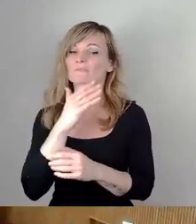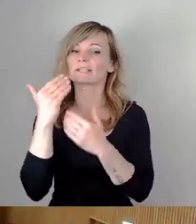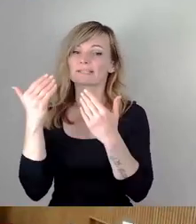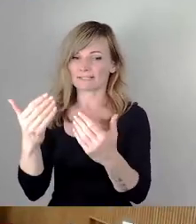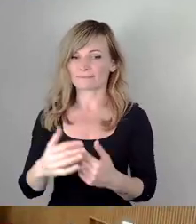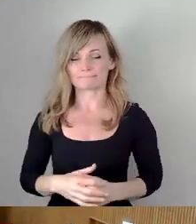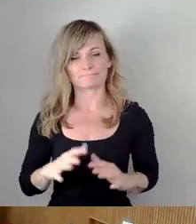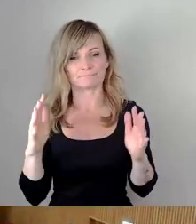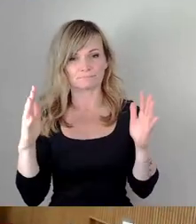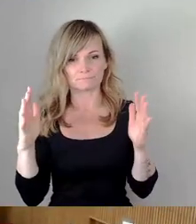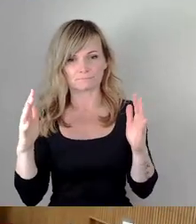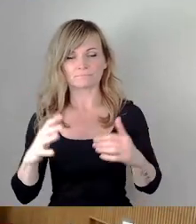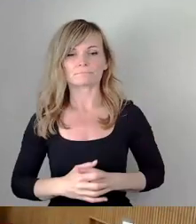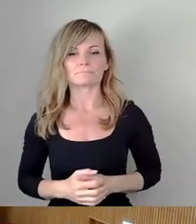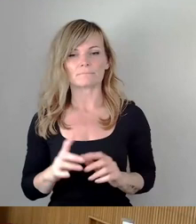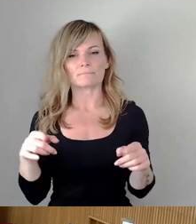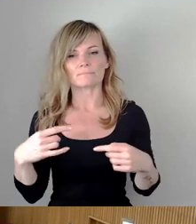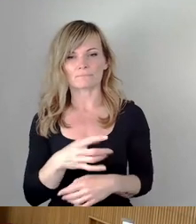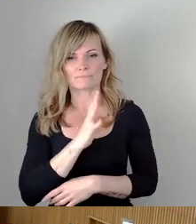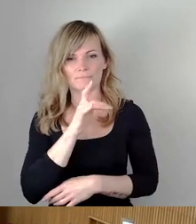Als nächster Redner Herr Hassler.